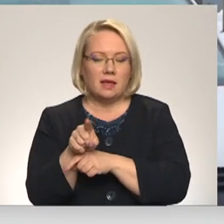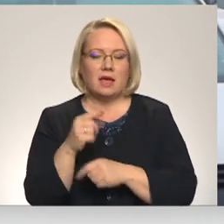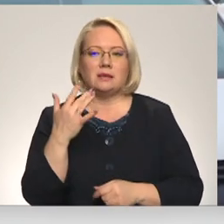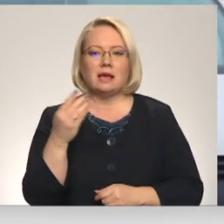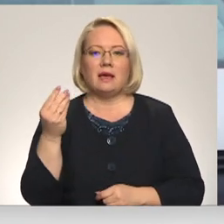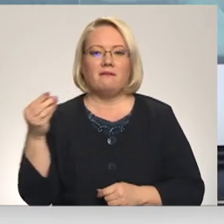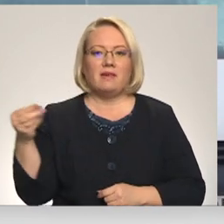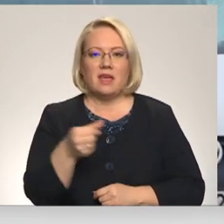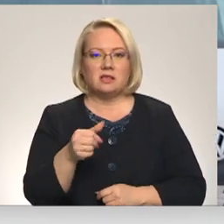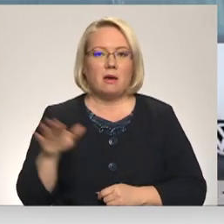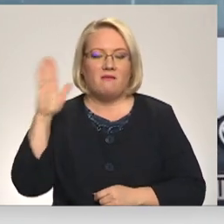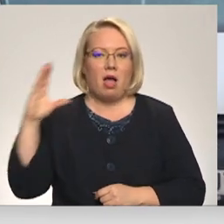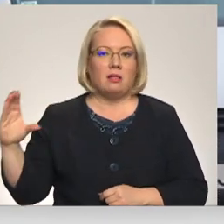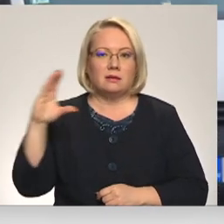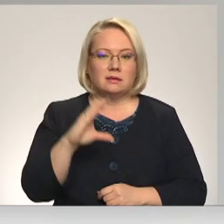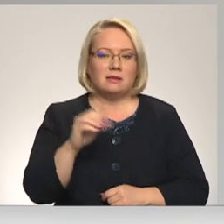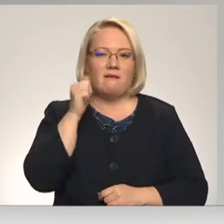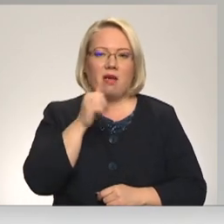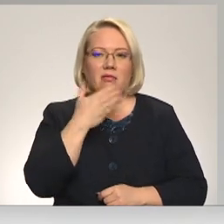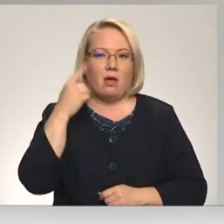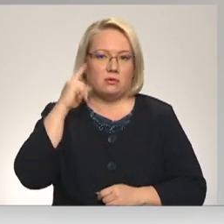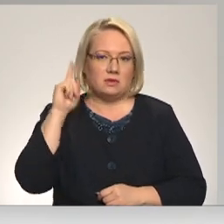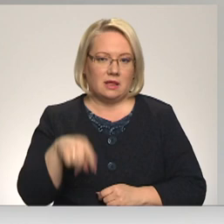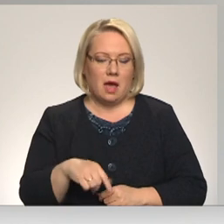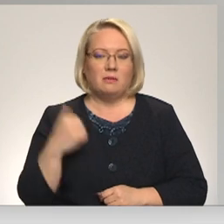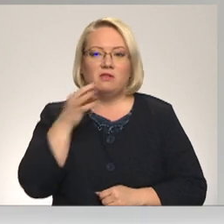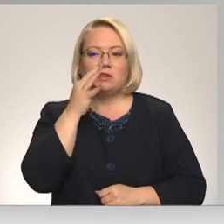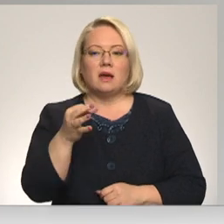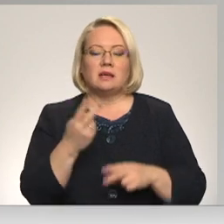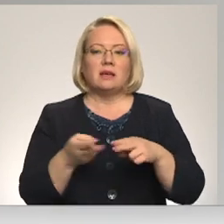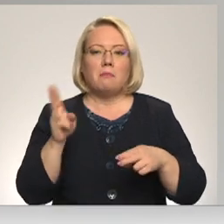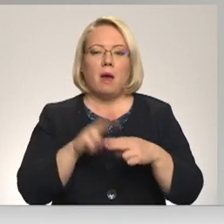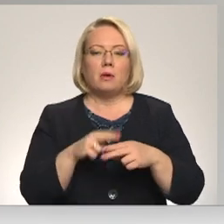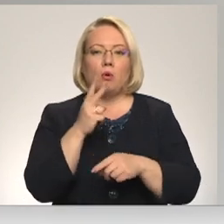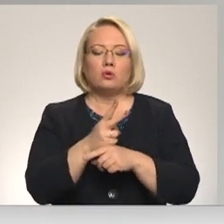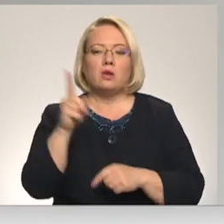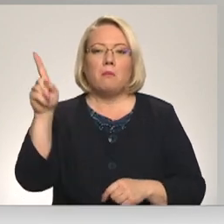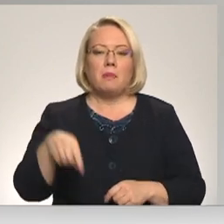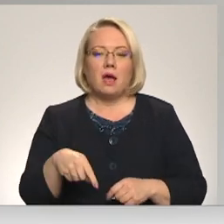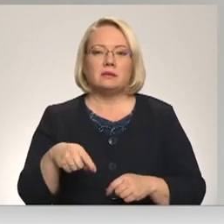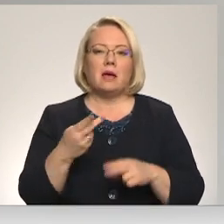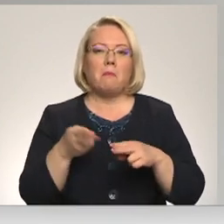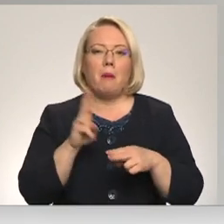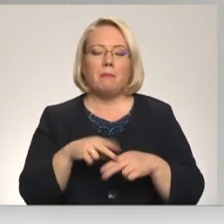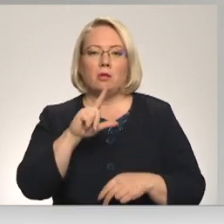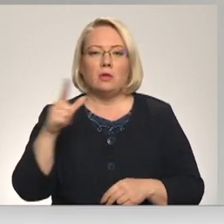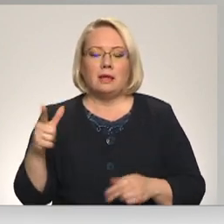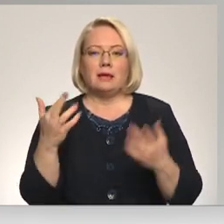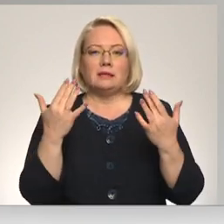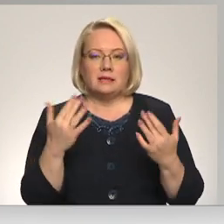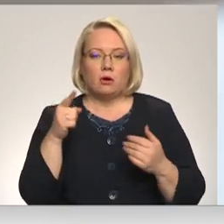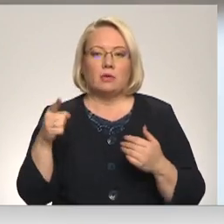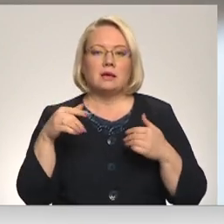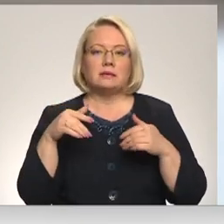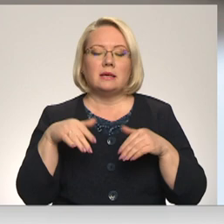nākt no valsts, šobrīd nav zināms. Ja šis papildus uzdomas prasa finanšu līdzeklis, cik un attiecīgi tas ir jālēļ